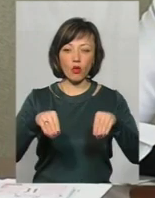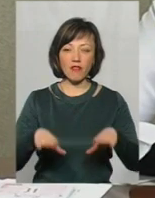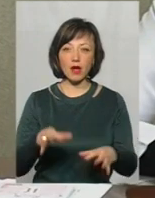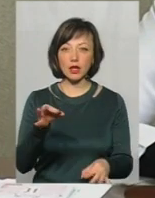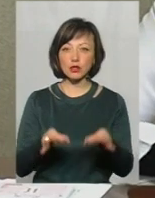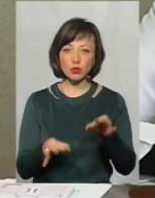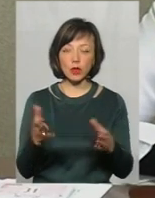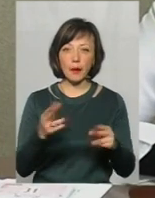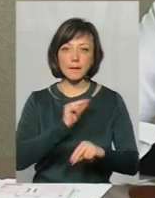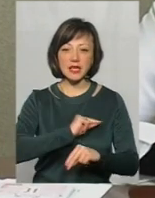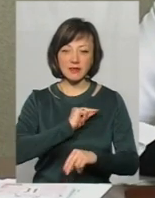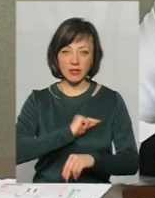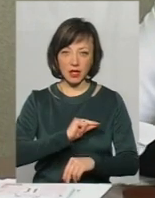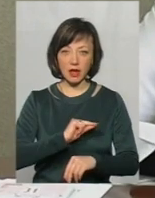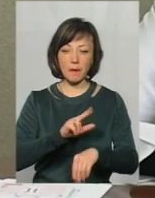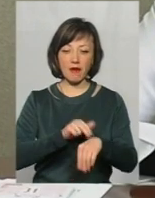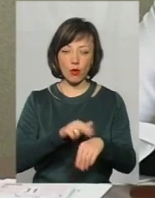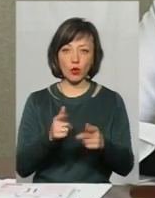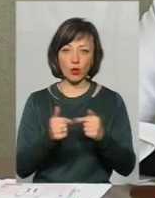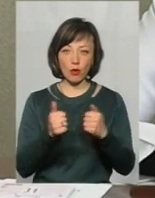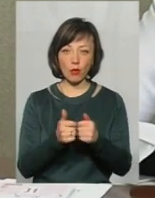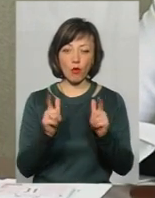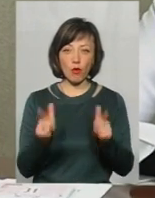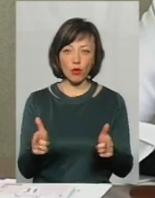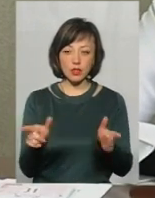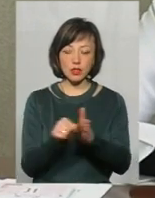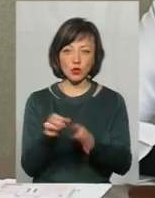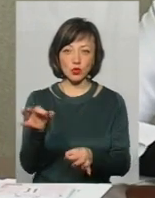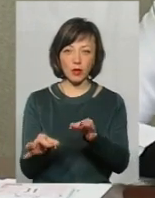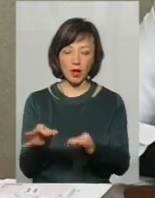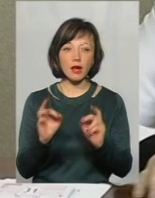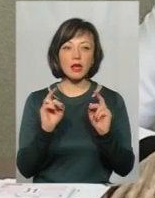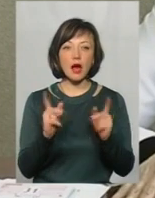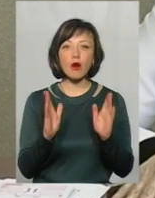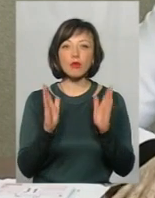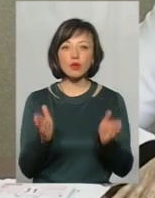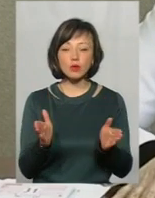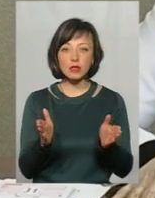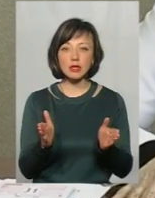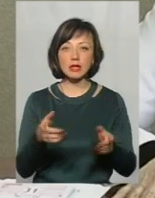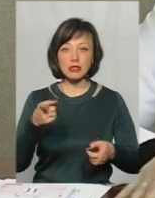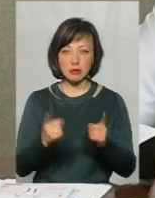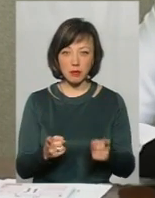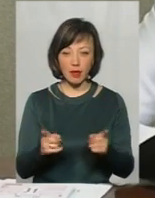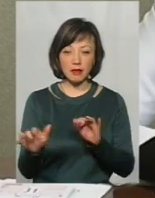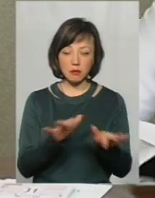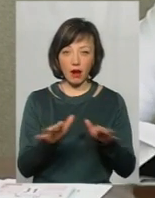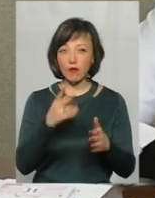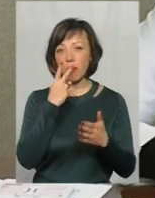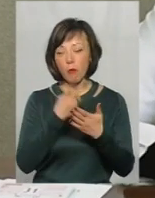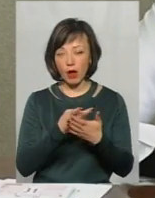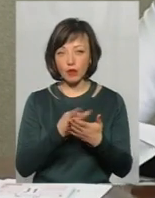суду, яку працівник правоохоронних органів ці дії погоджує суддею. Як воно буде на самому ділі, ми